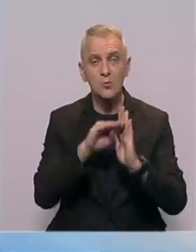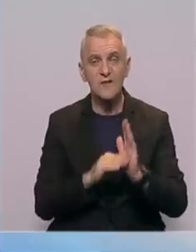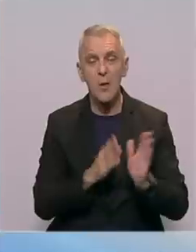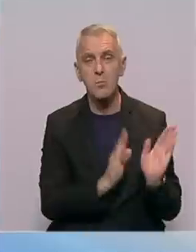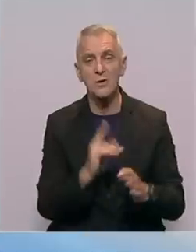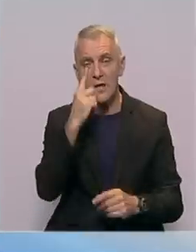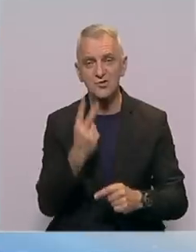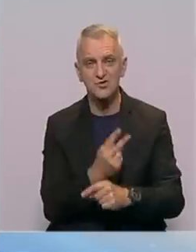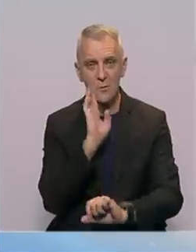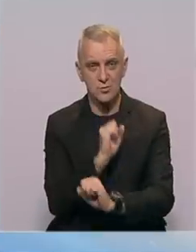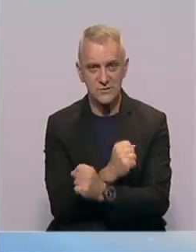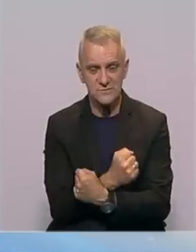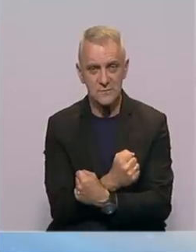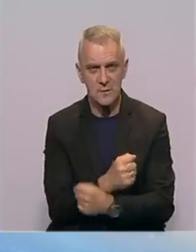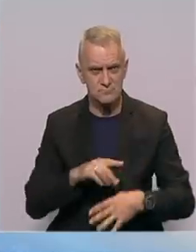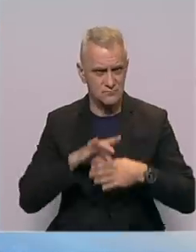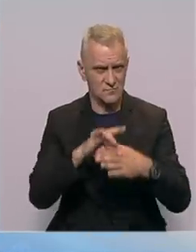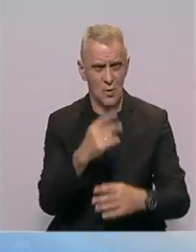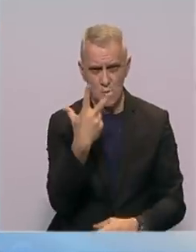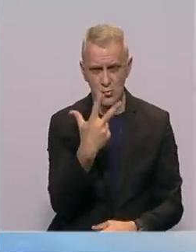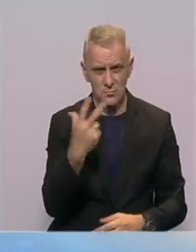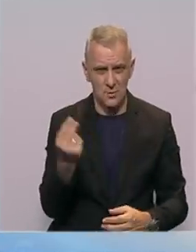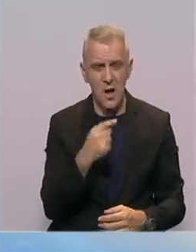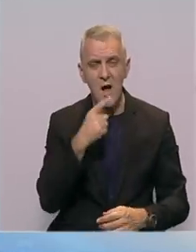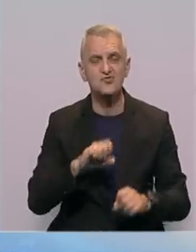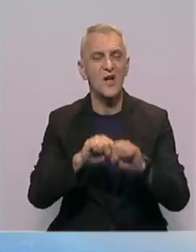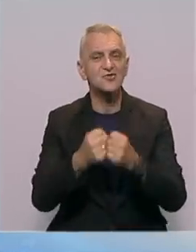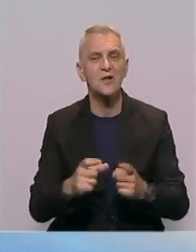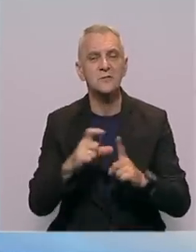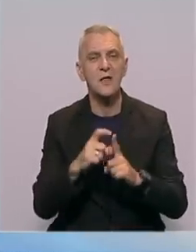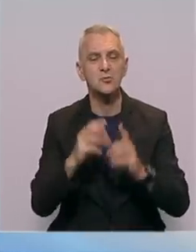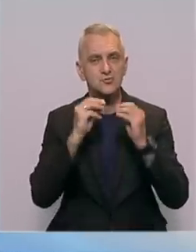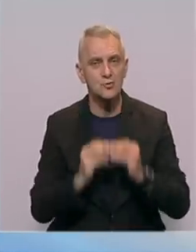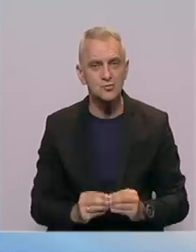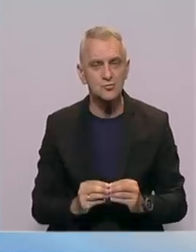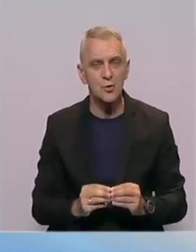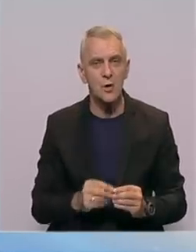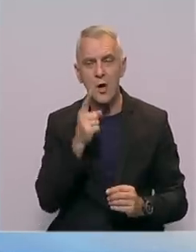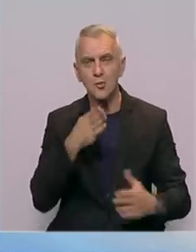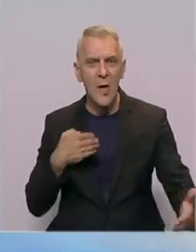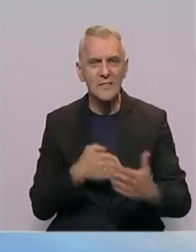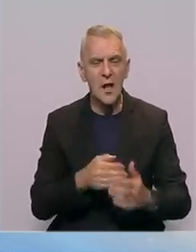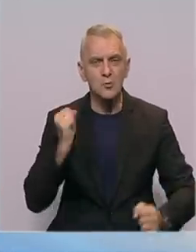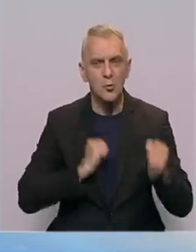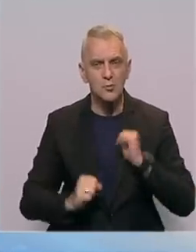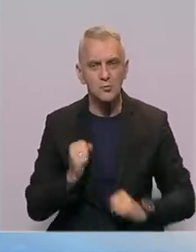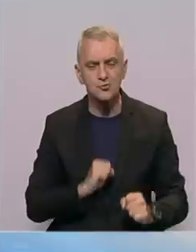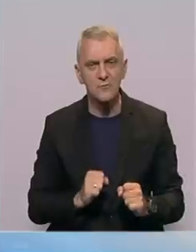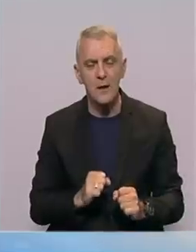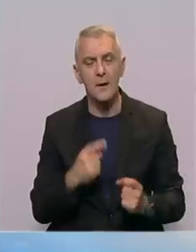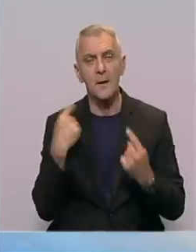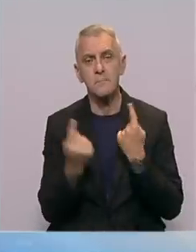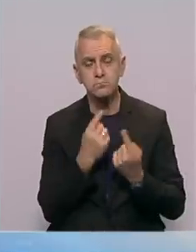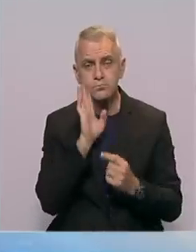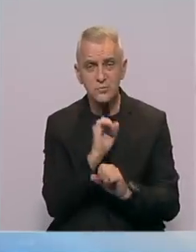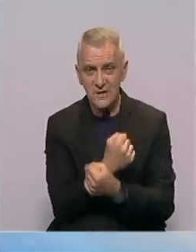i državu BiH. Lideri trojke ističu da se radi o kršenju Dejtonskog sporazuma, što je direktno ugrožavanje mira u BiH ali i